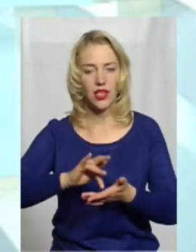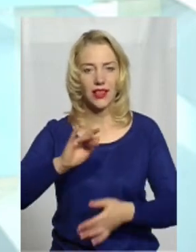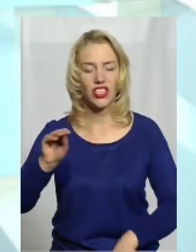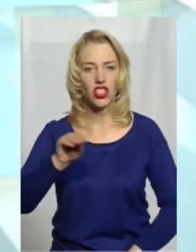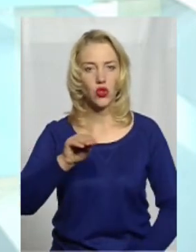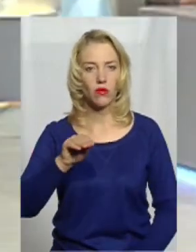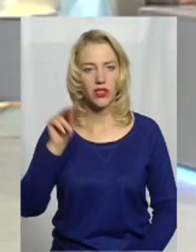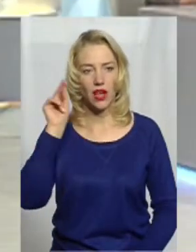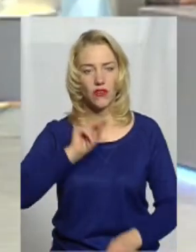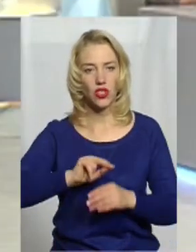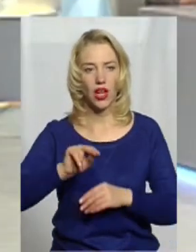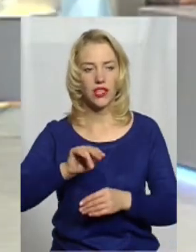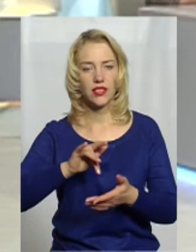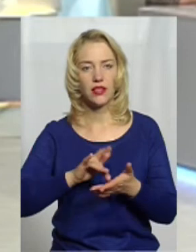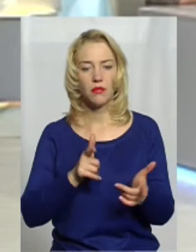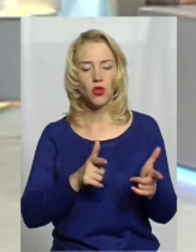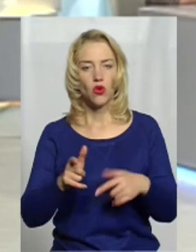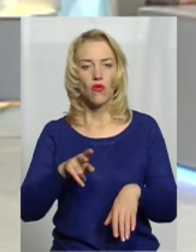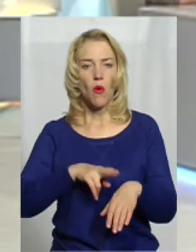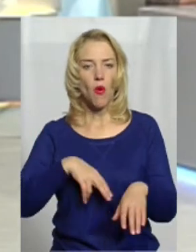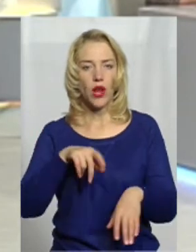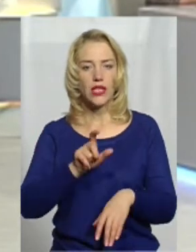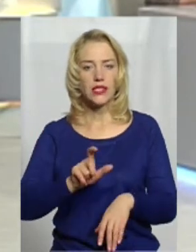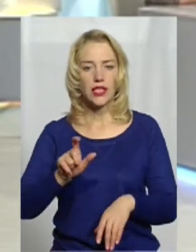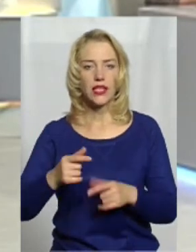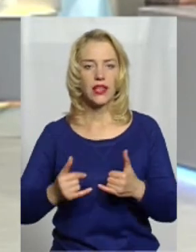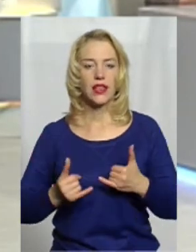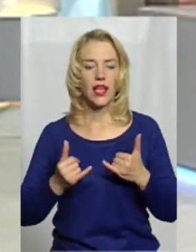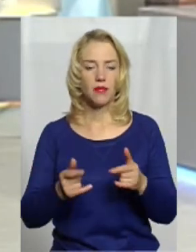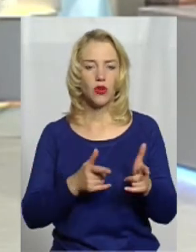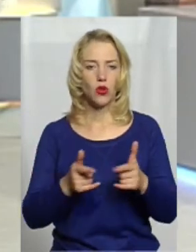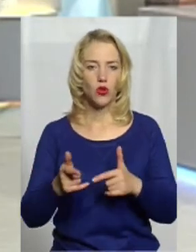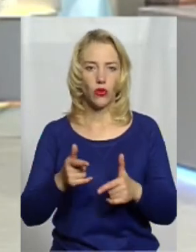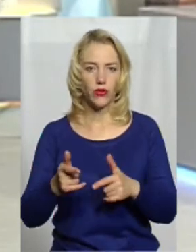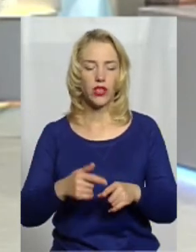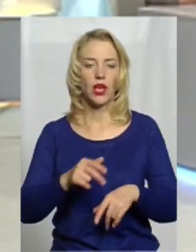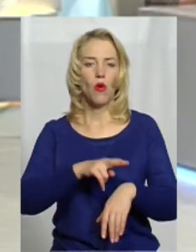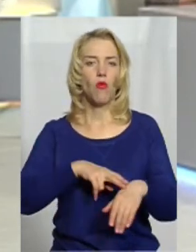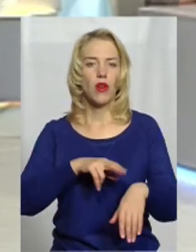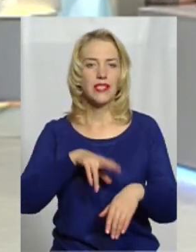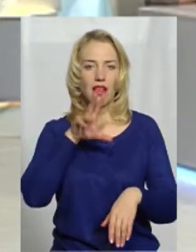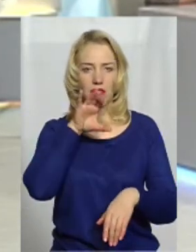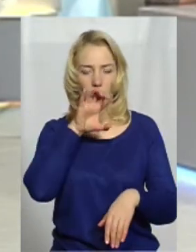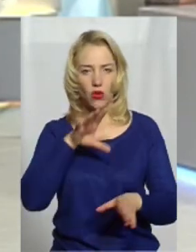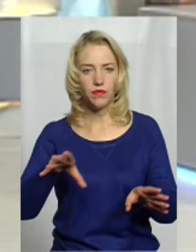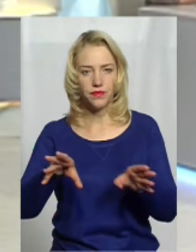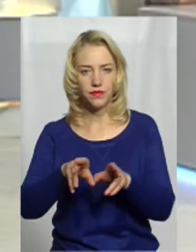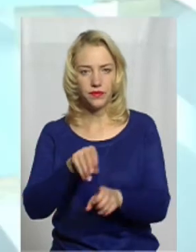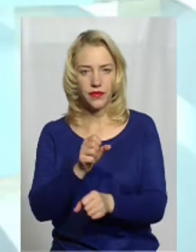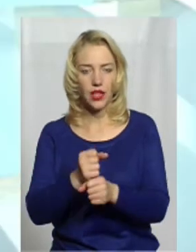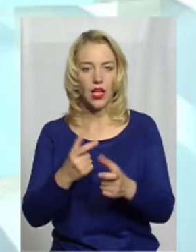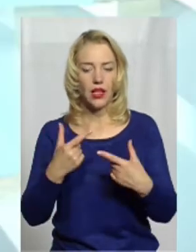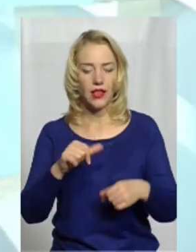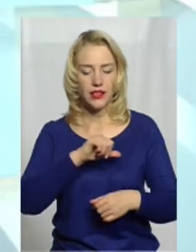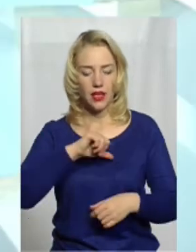навчальний центр підготовки поліцейських. Єдиний в Україні для підготовки кінологів поліцейських, де також вже самі